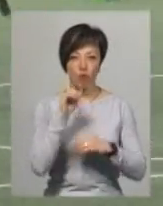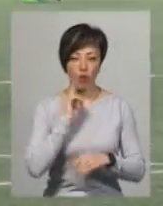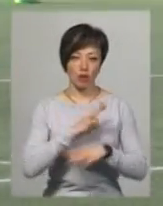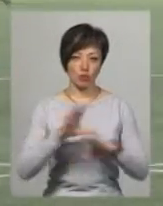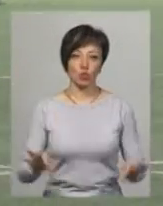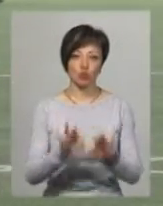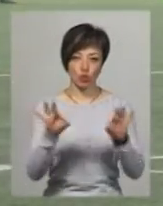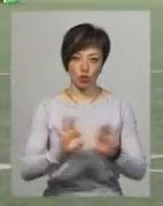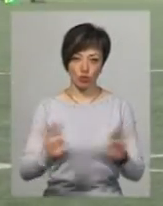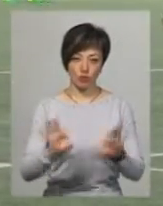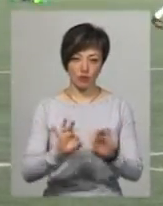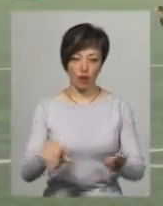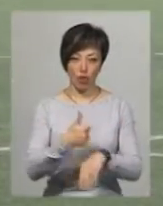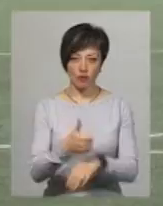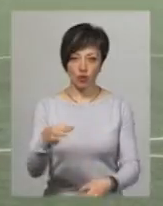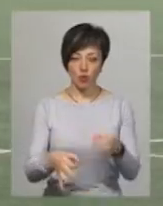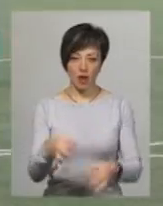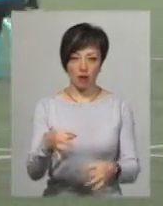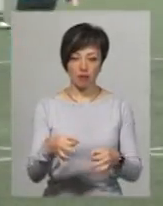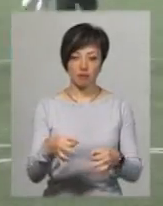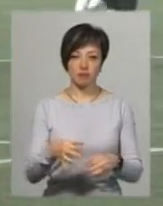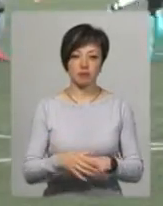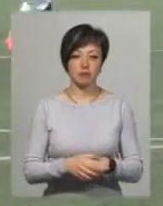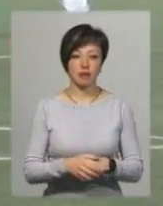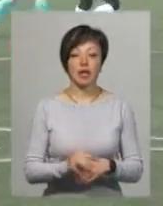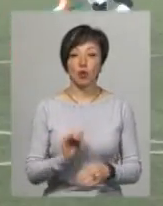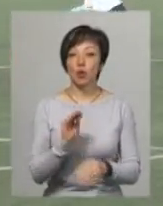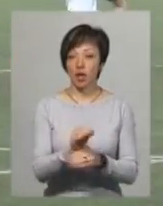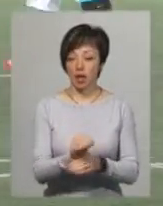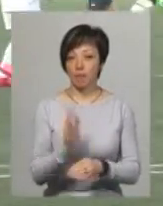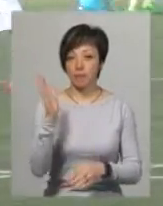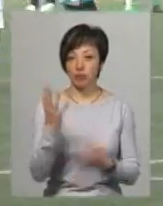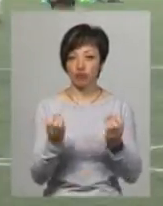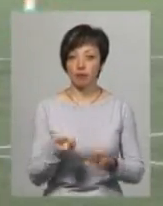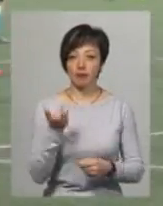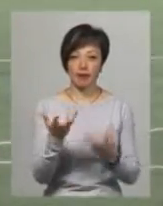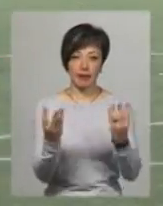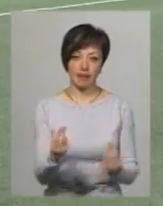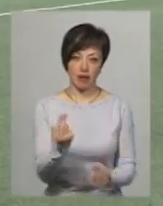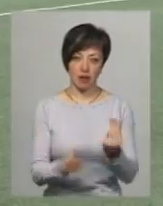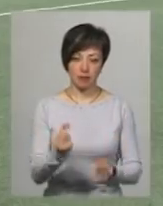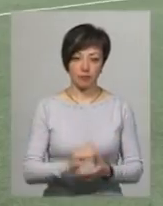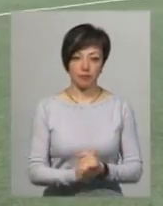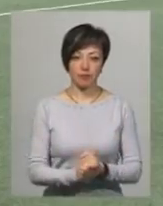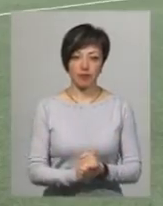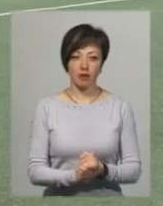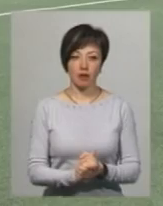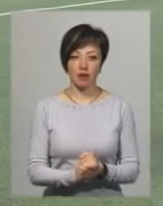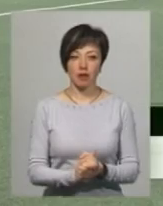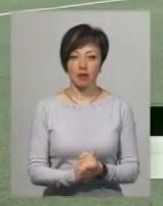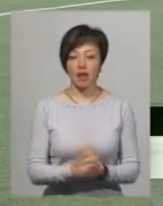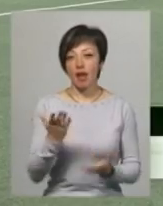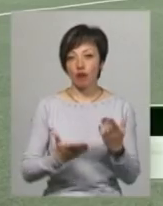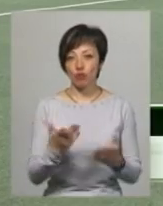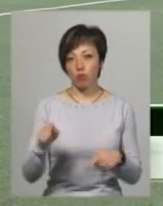було жодного, розповідає головний суддя змагань Лев Сергеїв. Та додає, попереду ще кілька днів гри. Щоб просто порушення, то дається